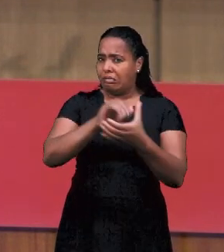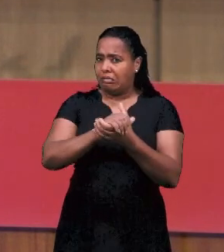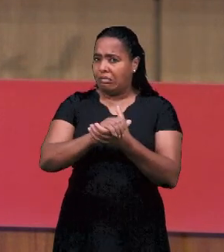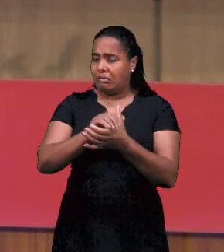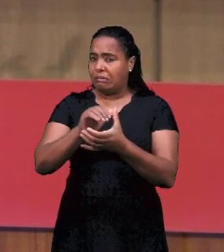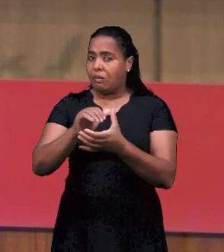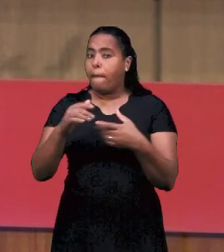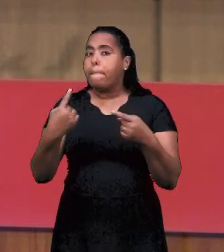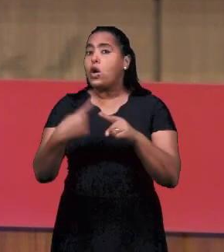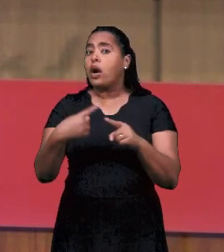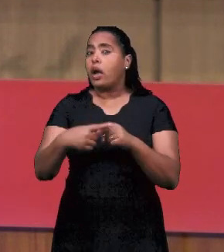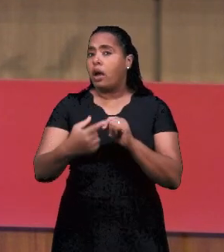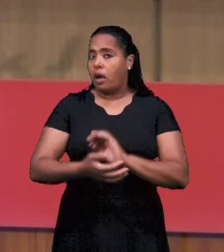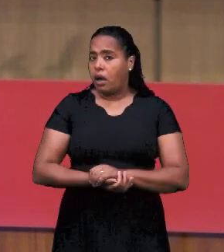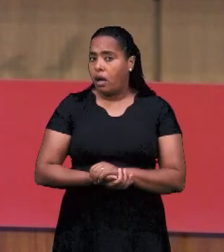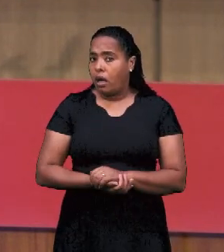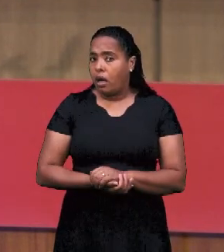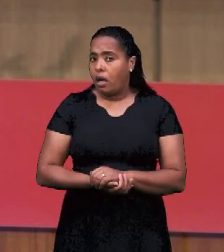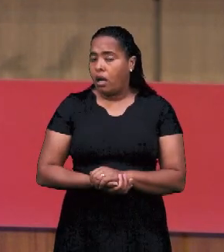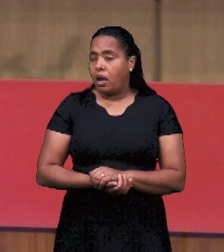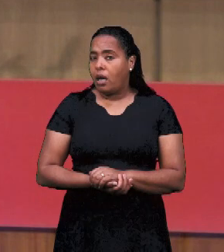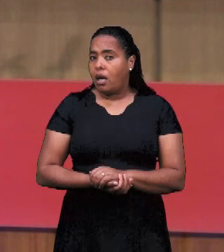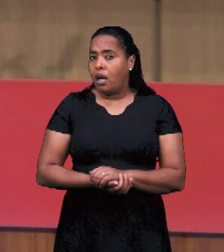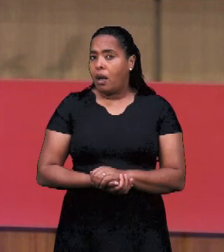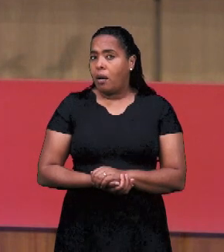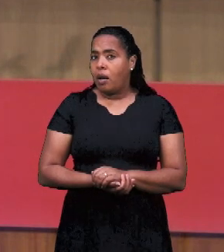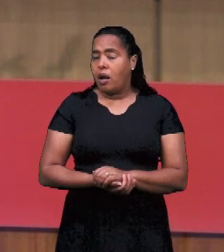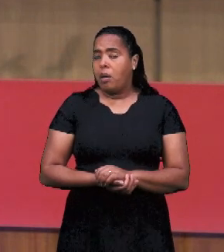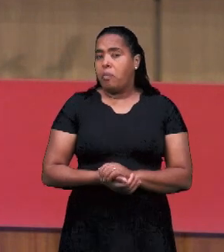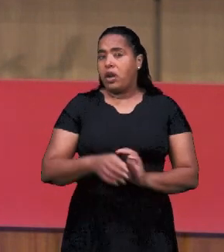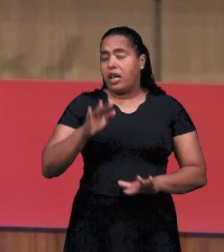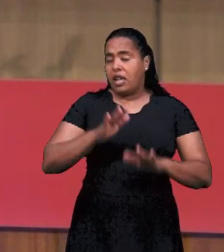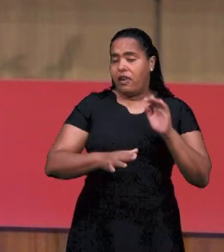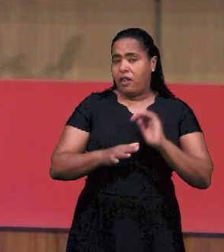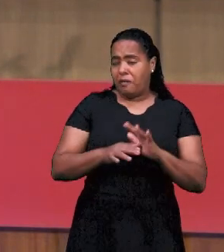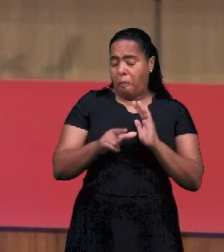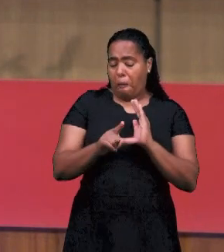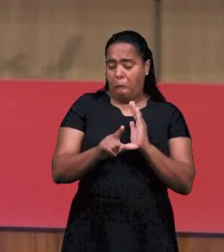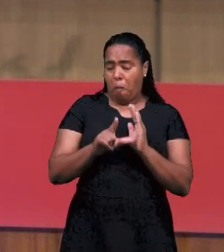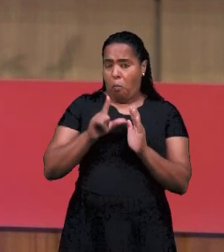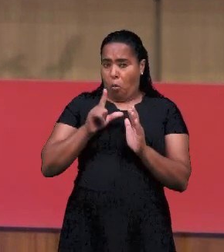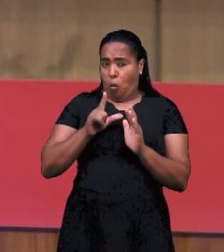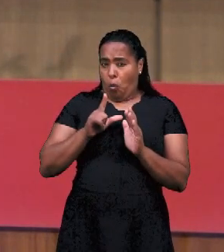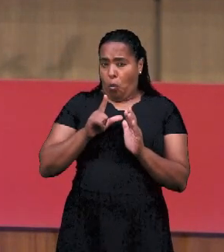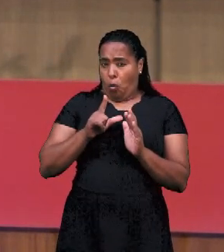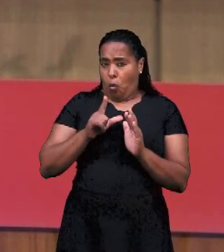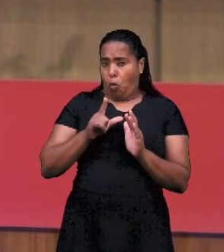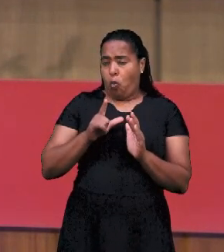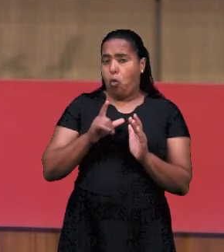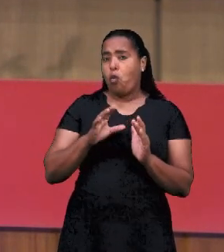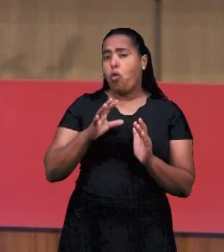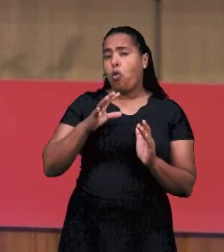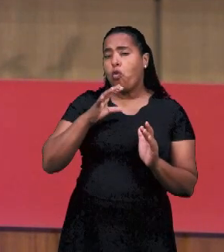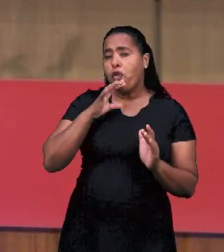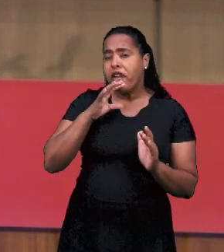Брак не может быть смешанным. Почему? Не подвязайтесь. Потому что,